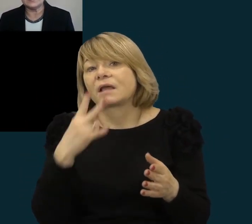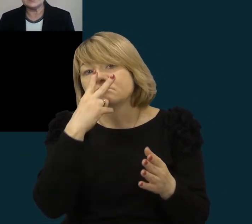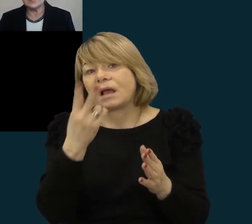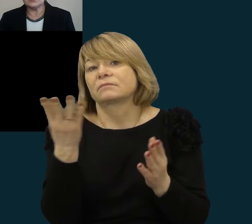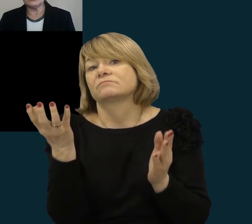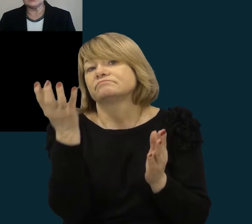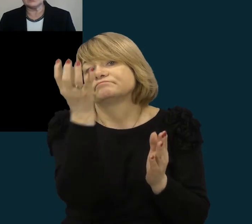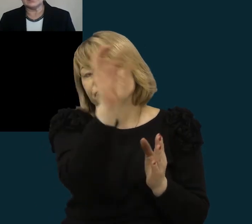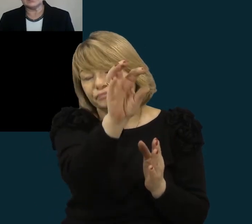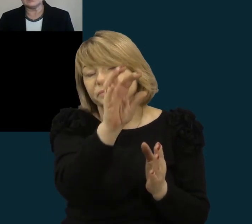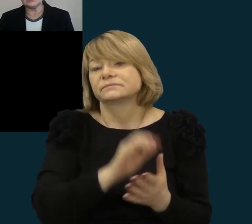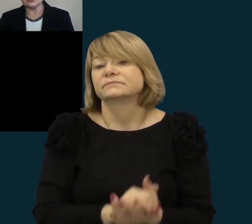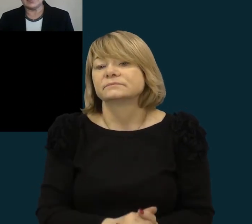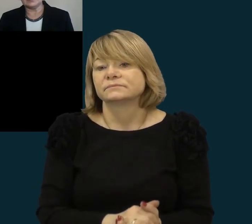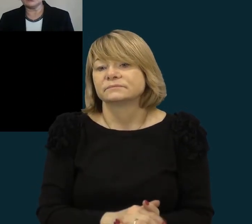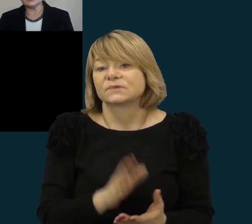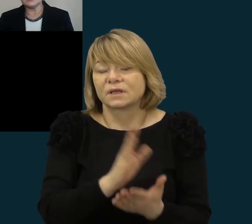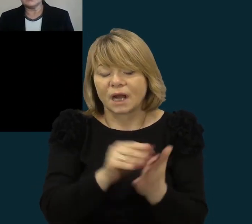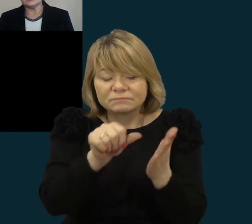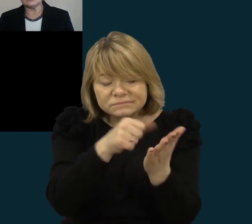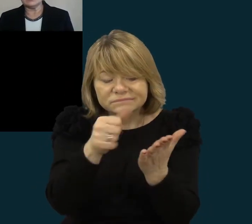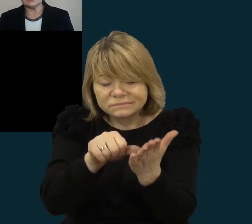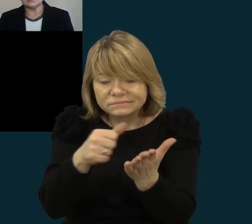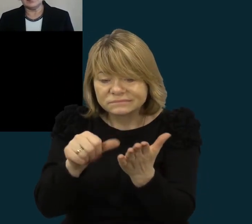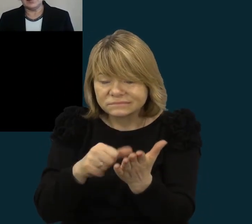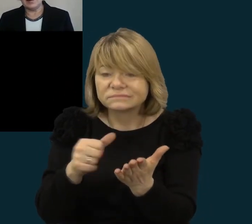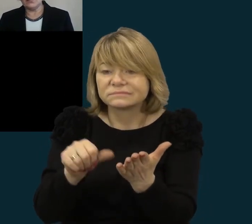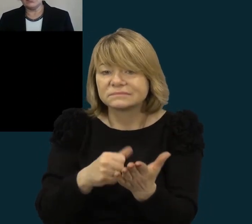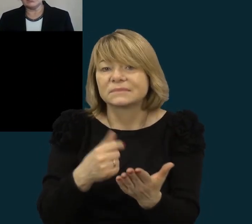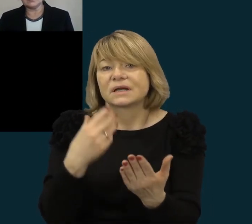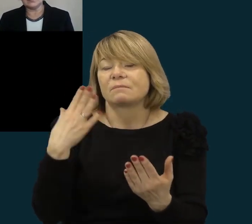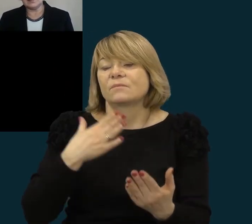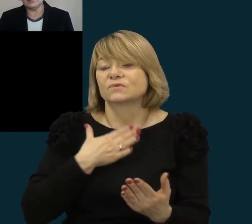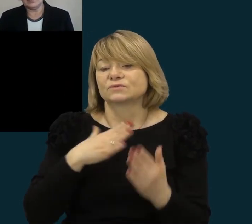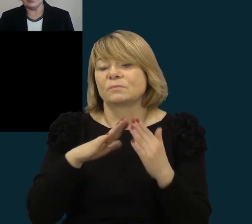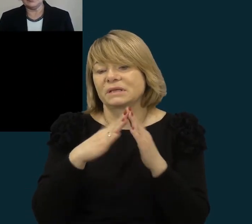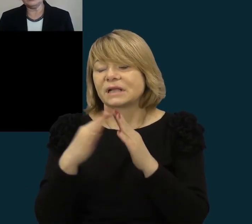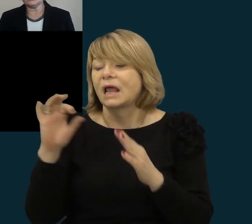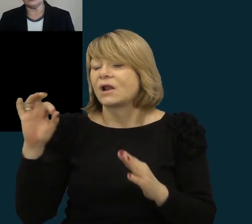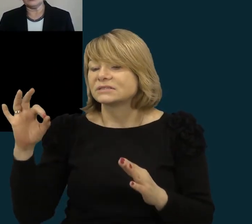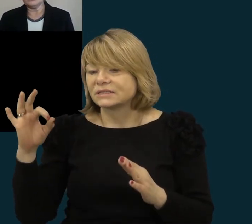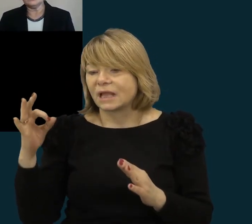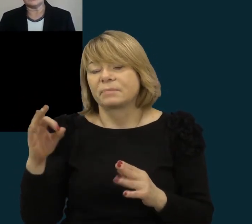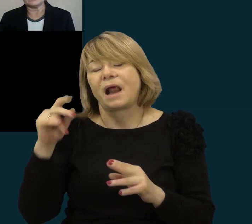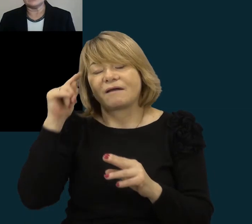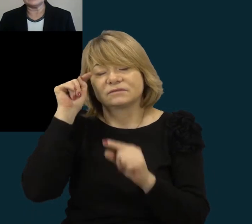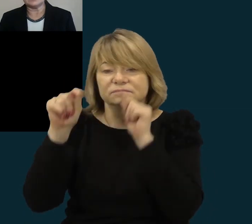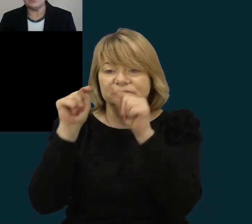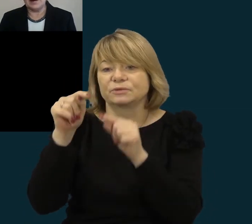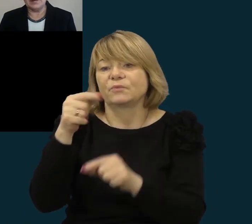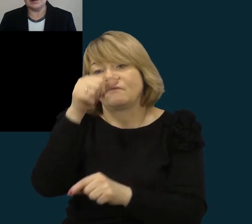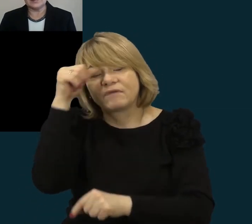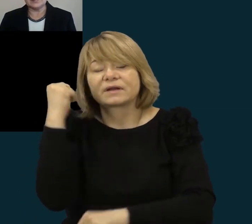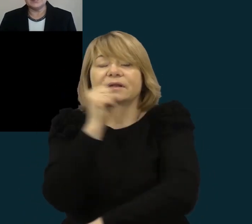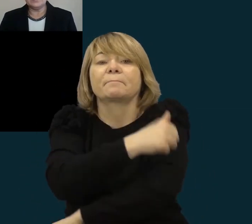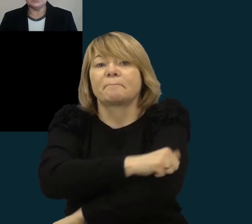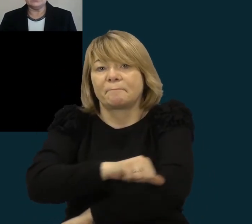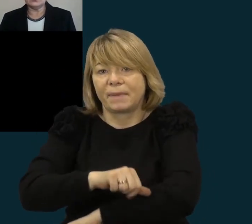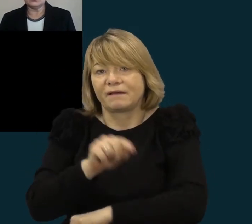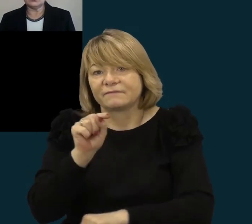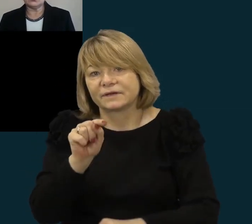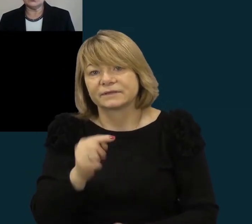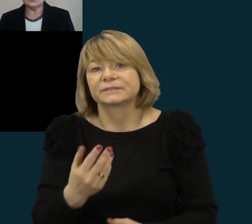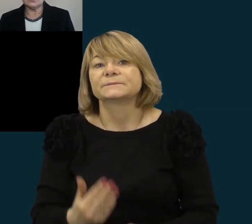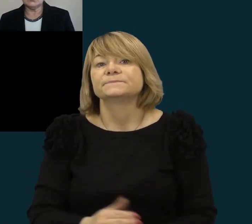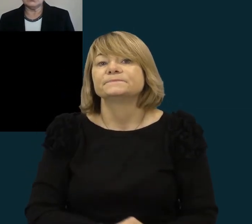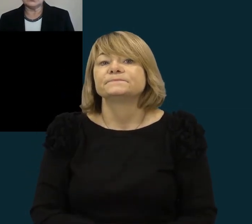knygas, kur yra iškaltos sidabravojų, sakykime, reikšinimų žmonių vardai ir pavardas. Tai va,